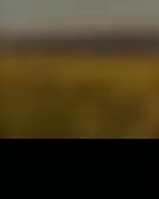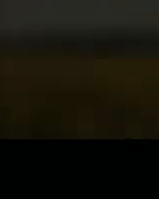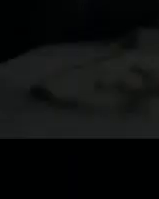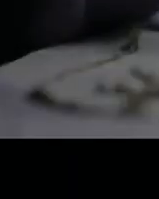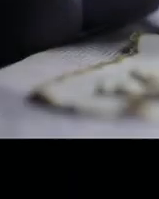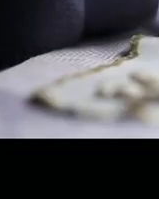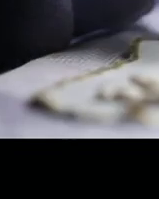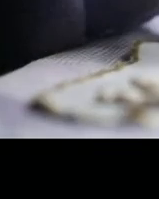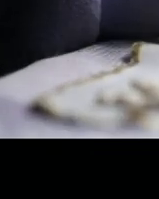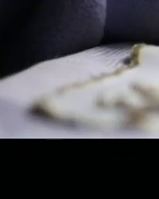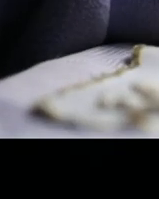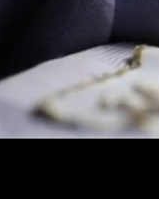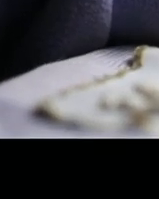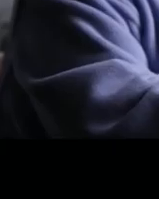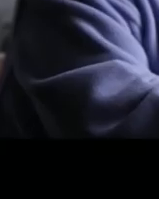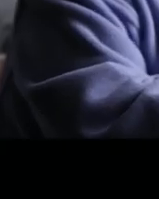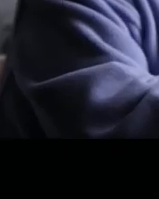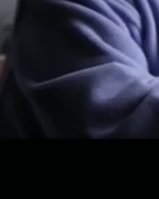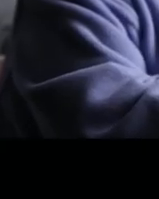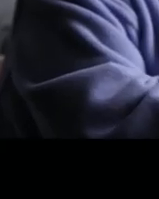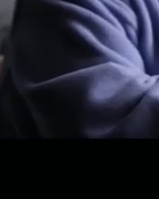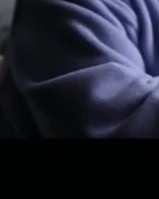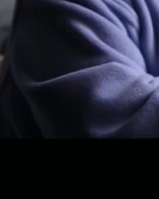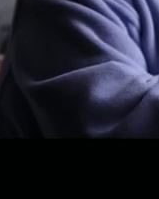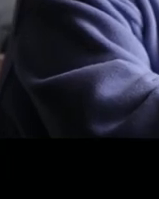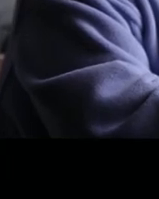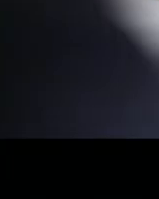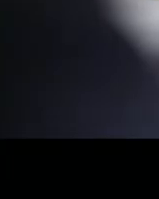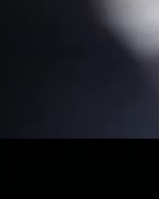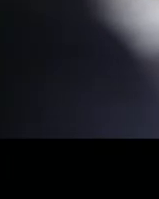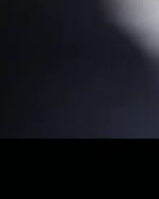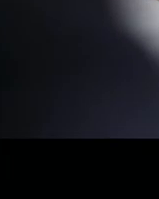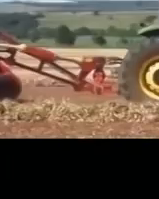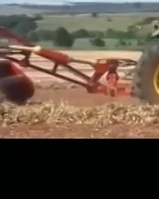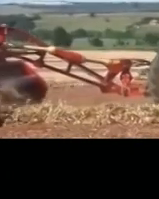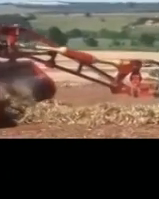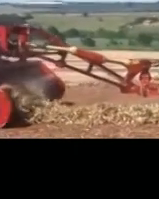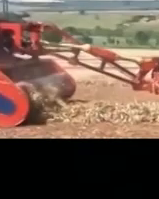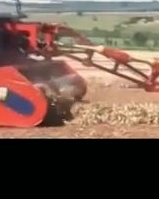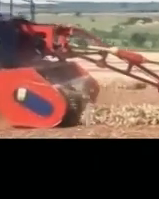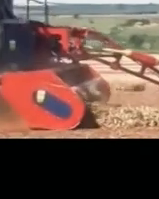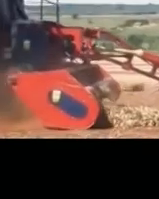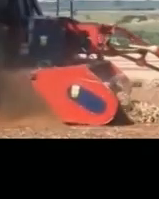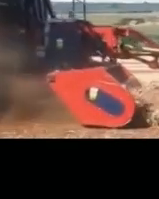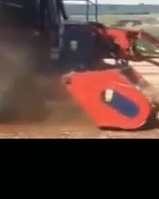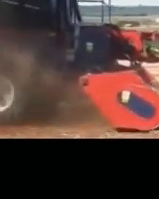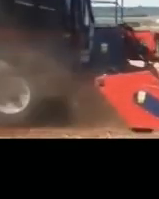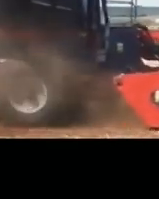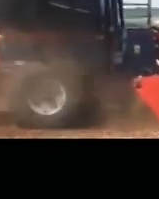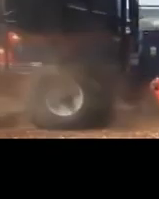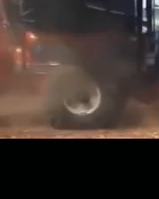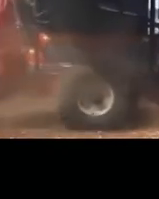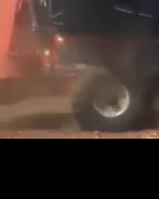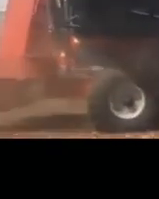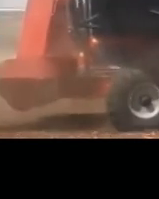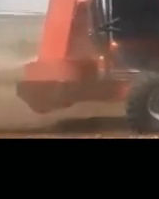Навесні квасоля, восени – живі гроші. І це не виїжджаючи з села. Перший національний аграрний кооператив